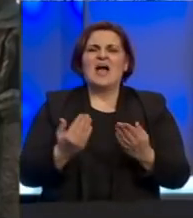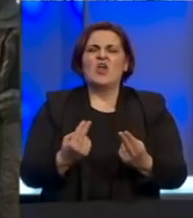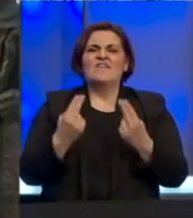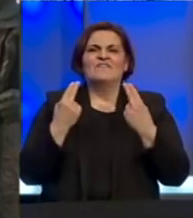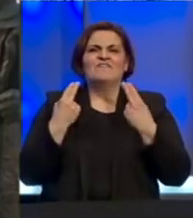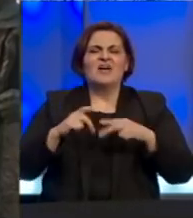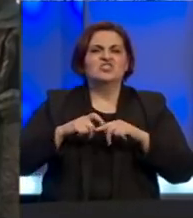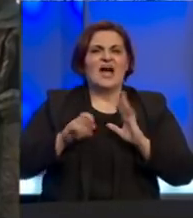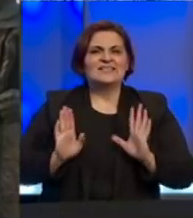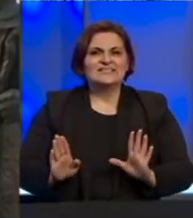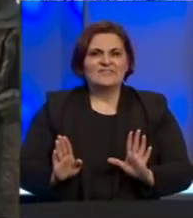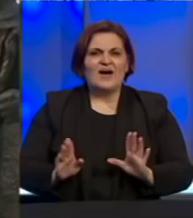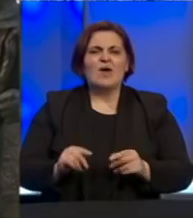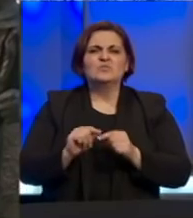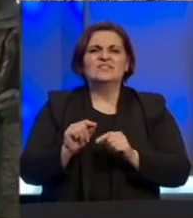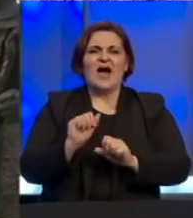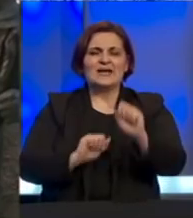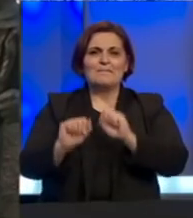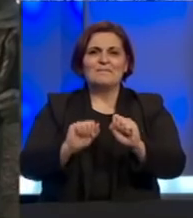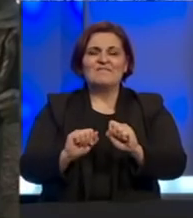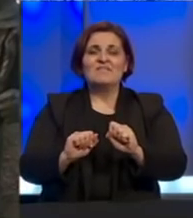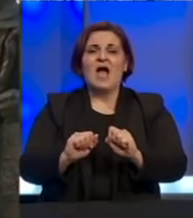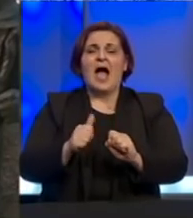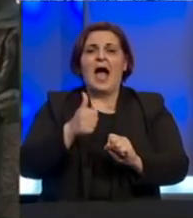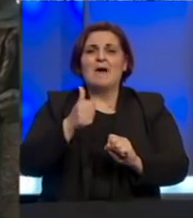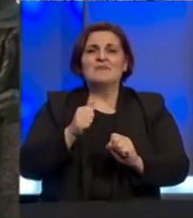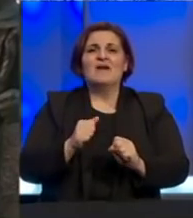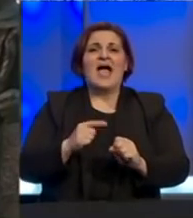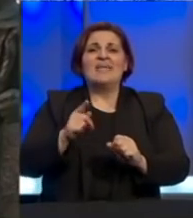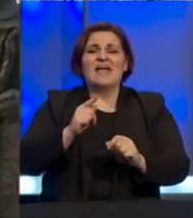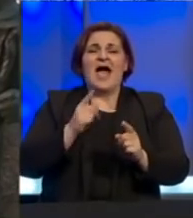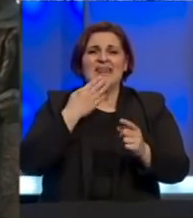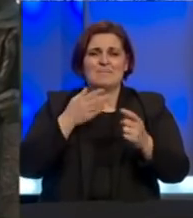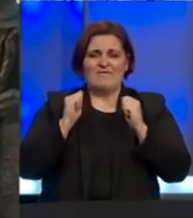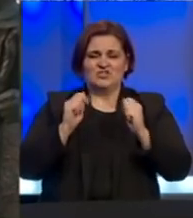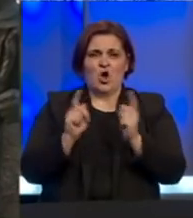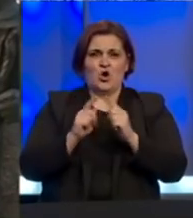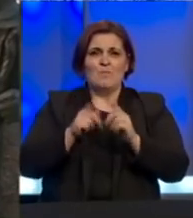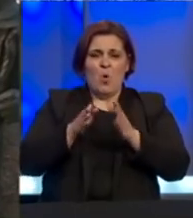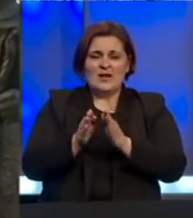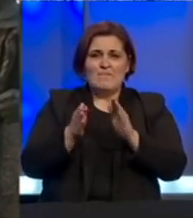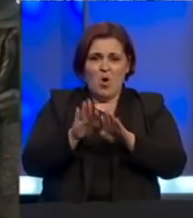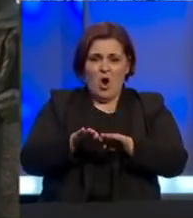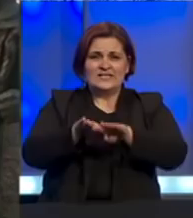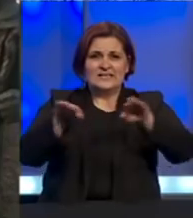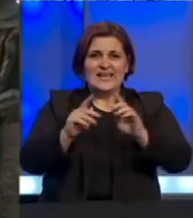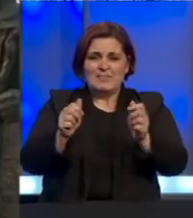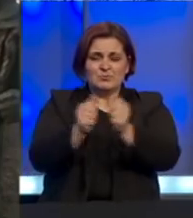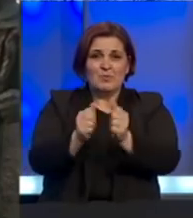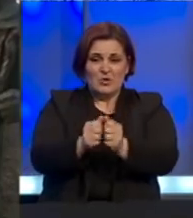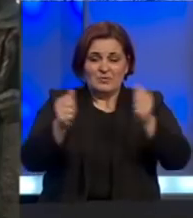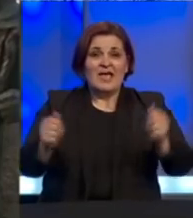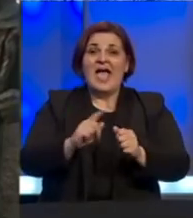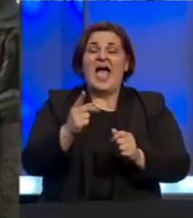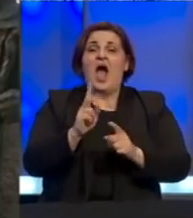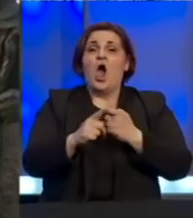stvar, u stvari preventiva, a prvenstveno ova fizička distanca, jer kako je rečeno, virus COVID-19 ne može